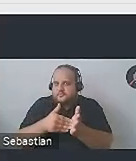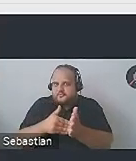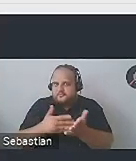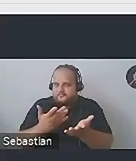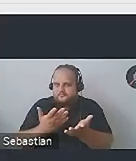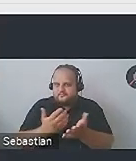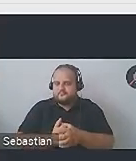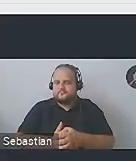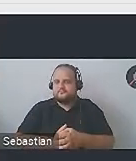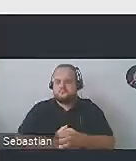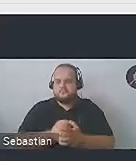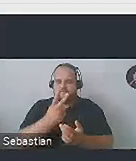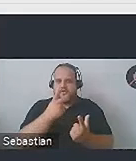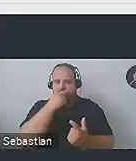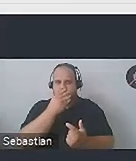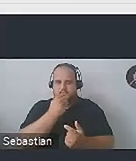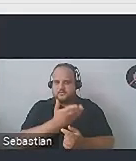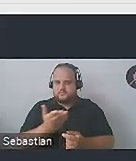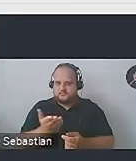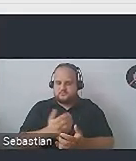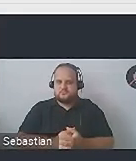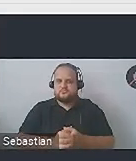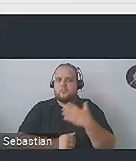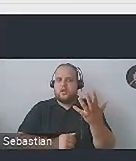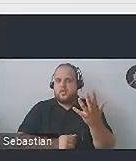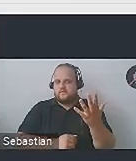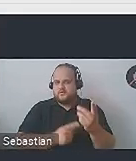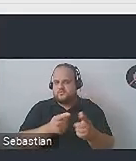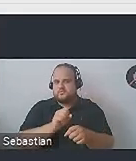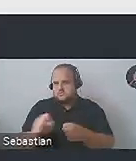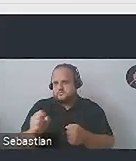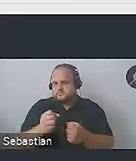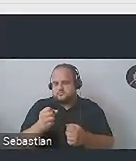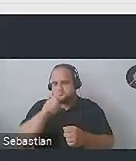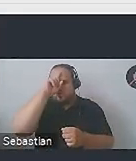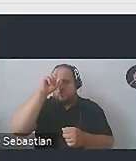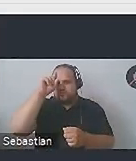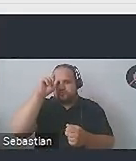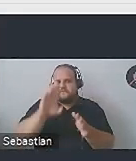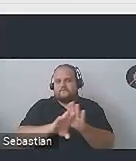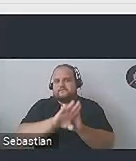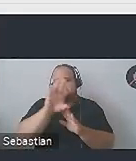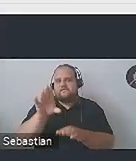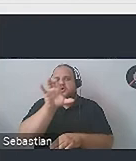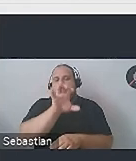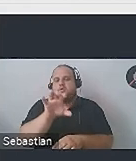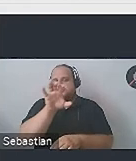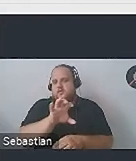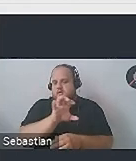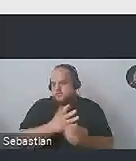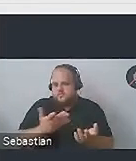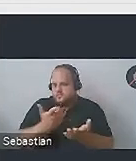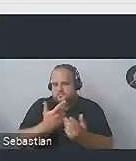Na przykład z tych dwóch obrazów obraz po lewej, no to są po prostu jacyś ludzie na wystawie, którzy oglądają pracę.